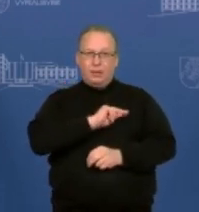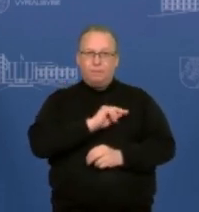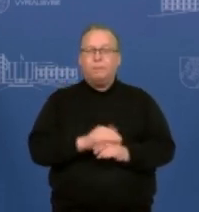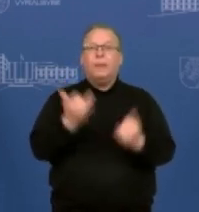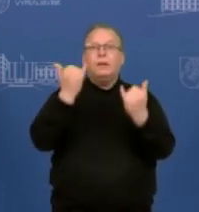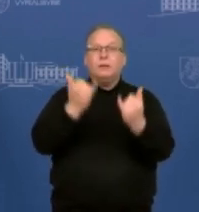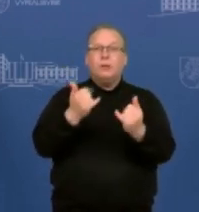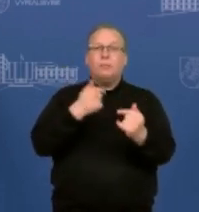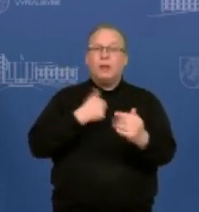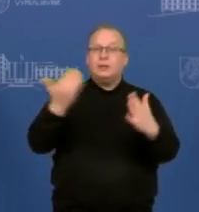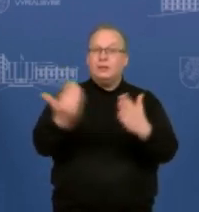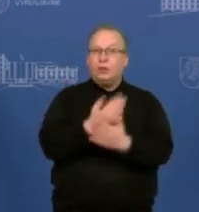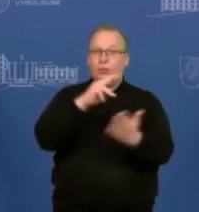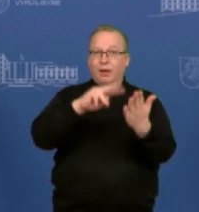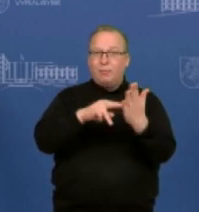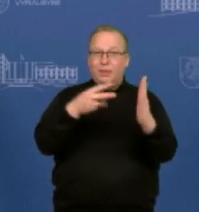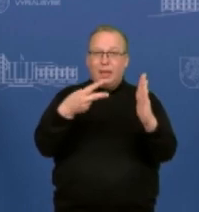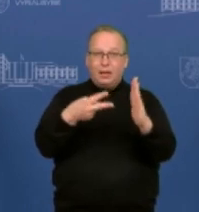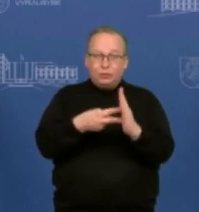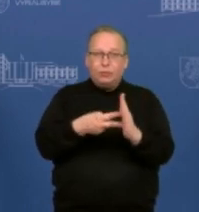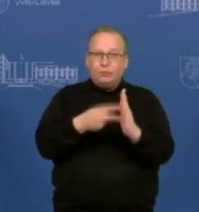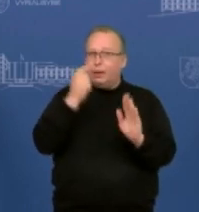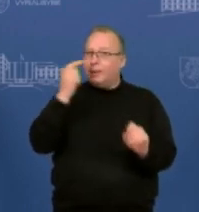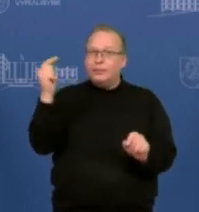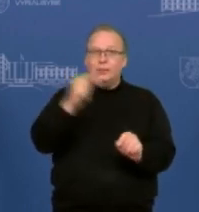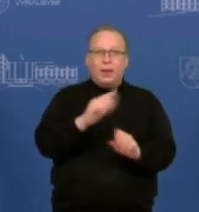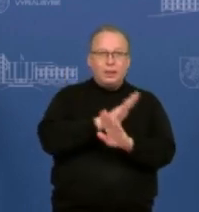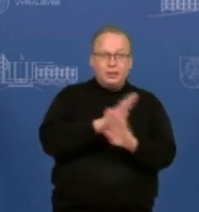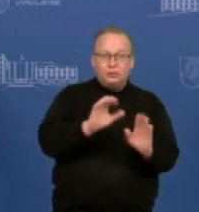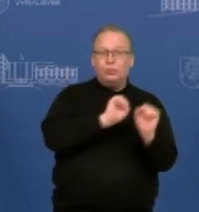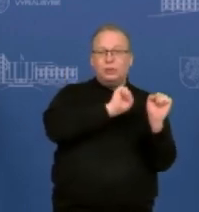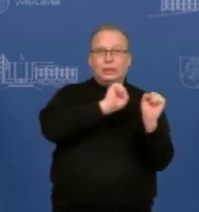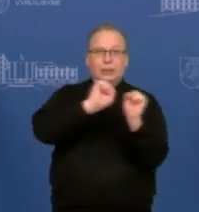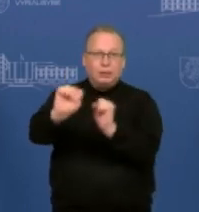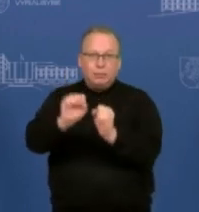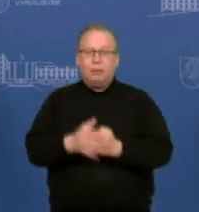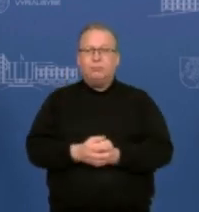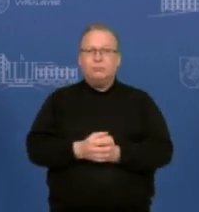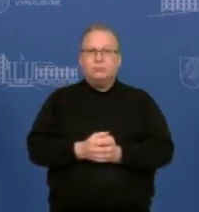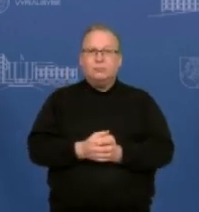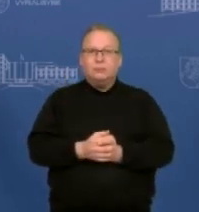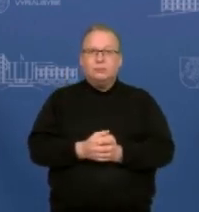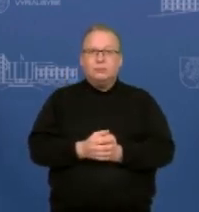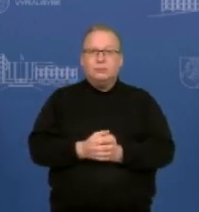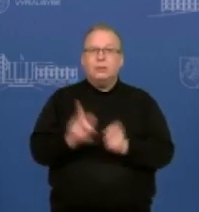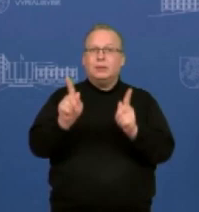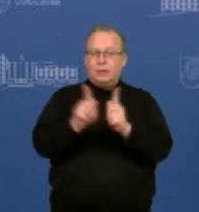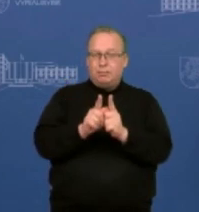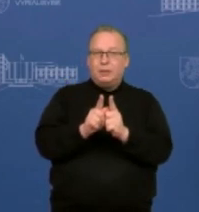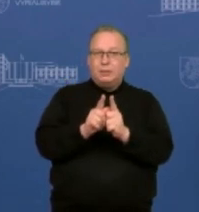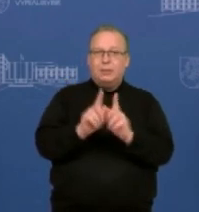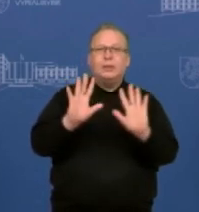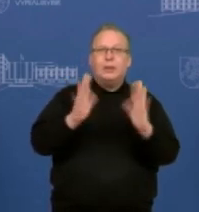peredame strategiškai prie nuatgrąsimo į gynybo stadiją, tai reiškia, laikas atsakui yra